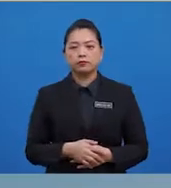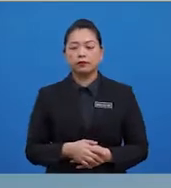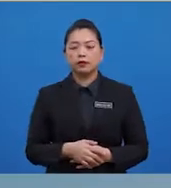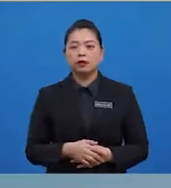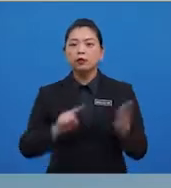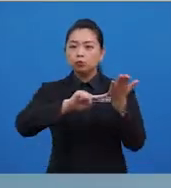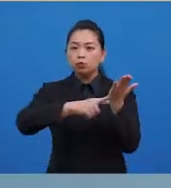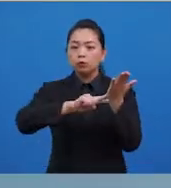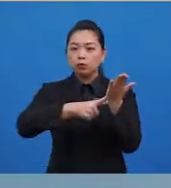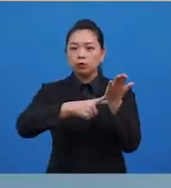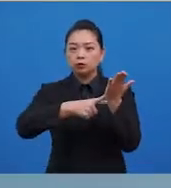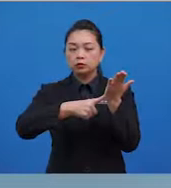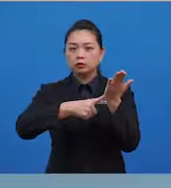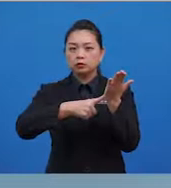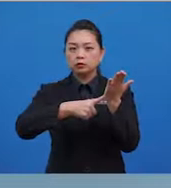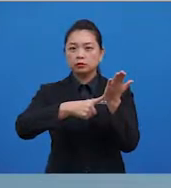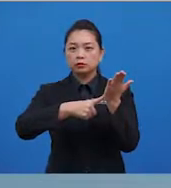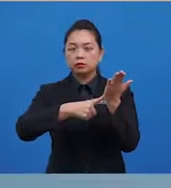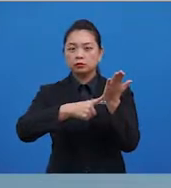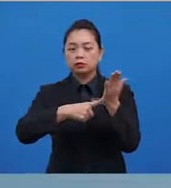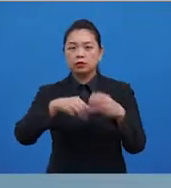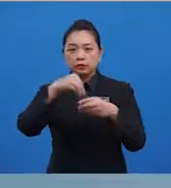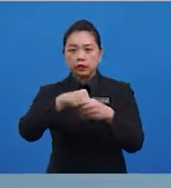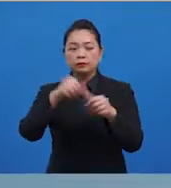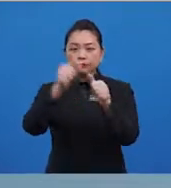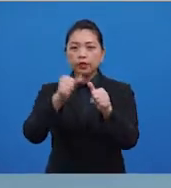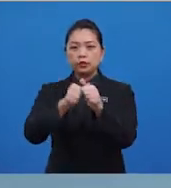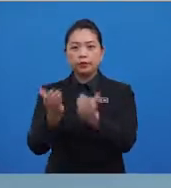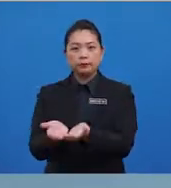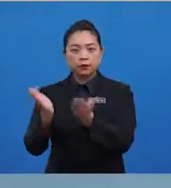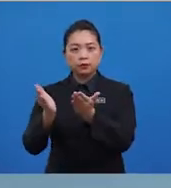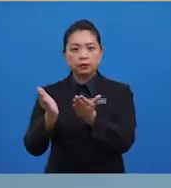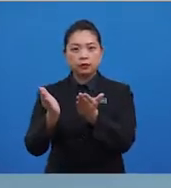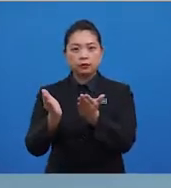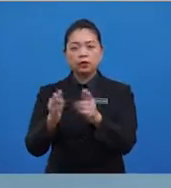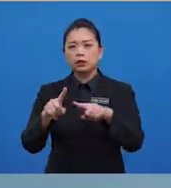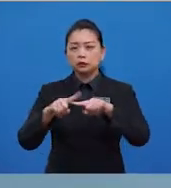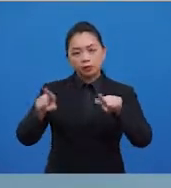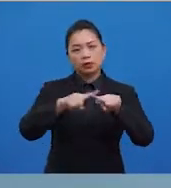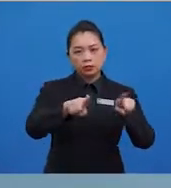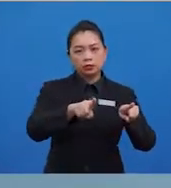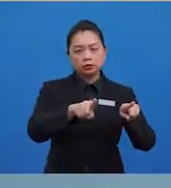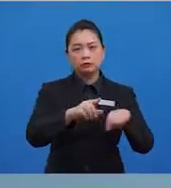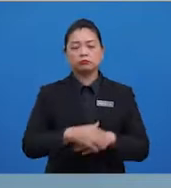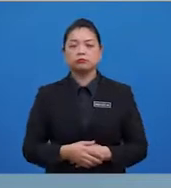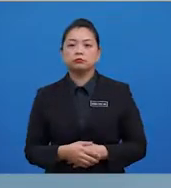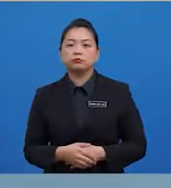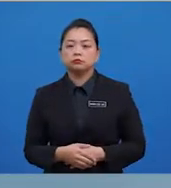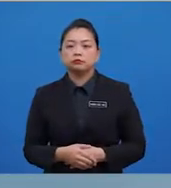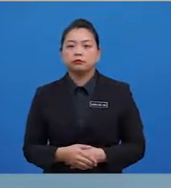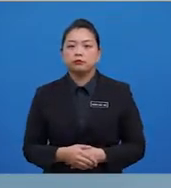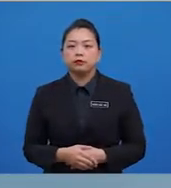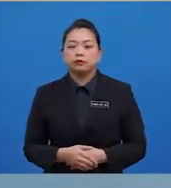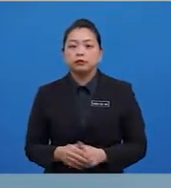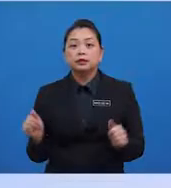asalnya, bilangan biji orin dalam setiap bakul adalah berbeza. Dengan kaedah